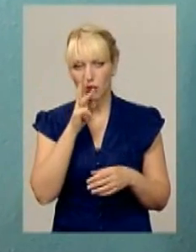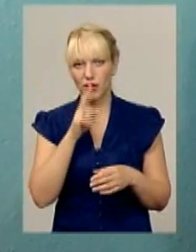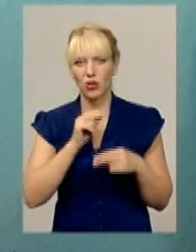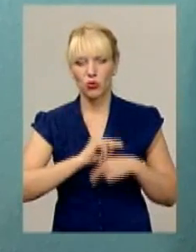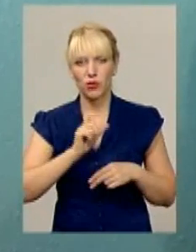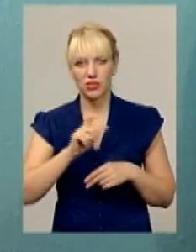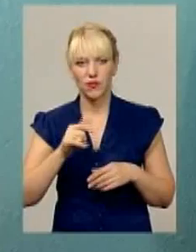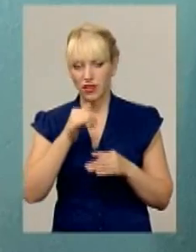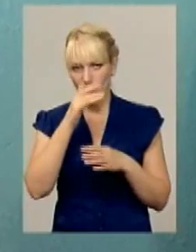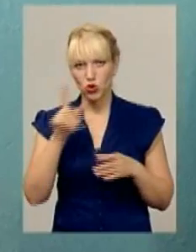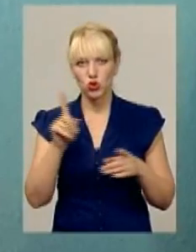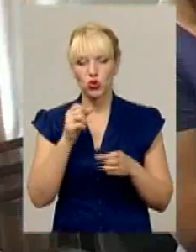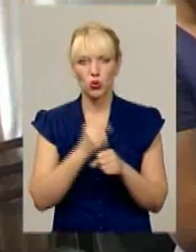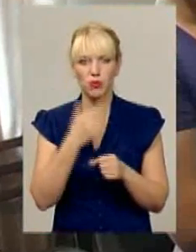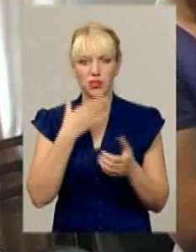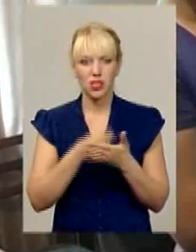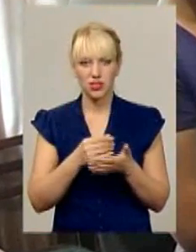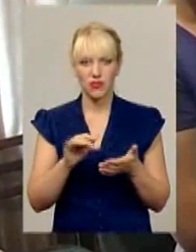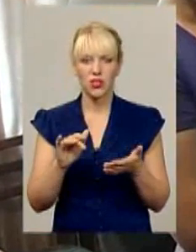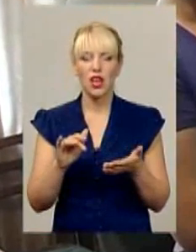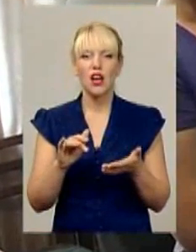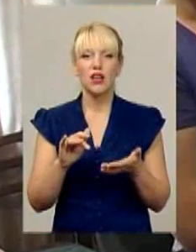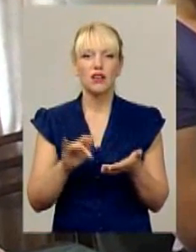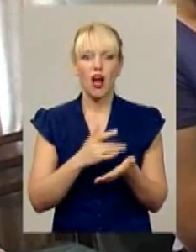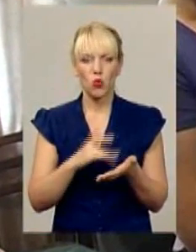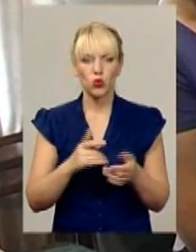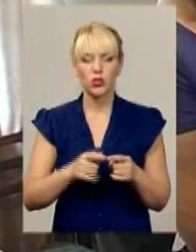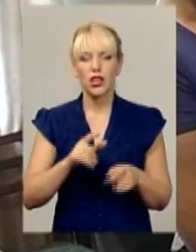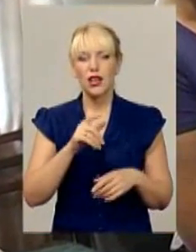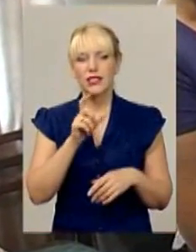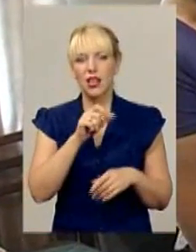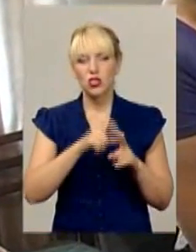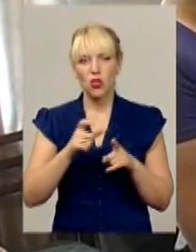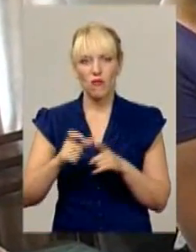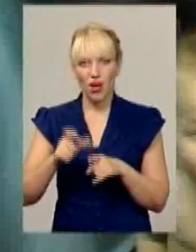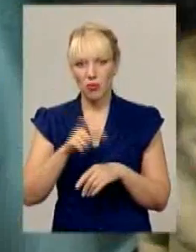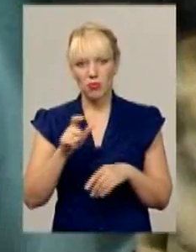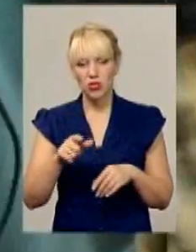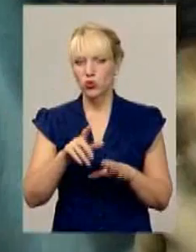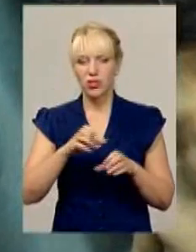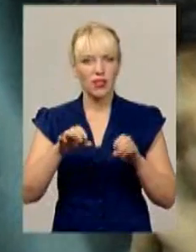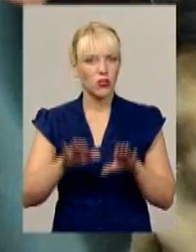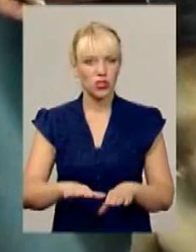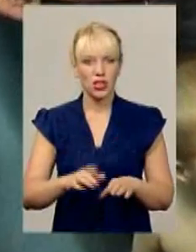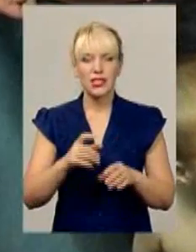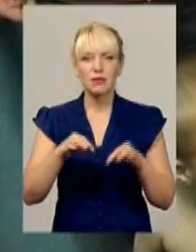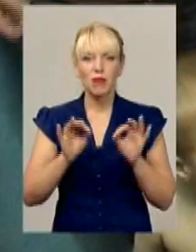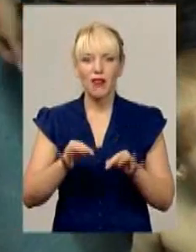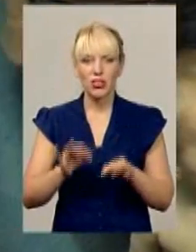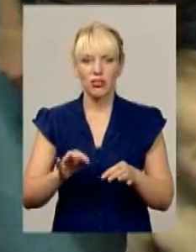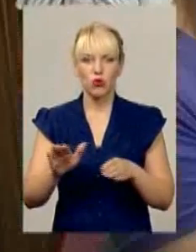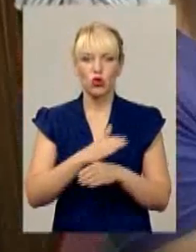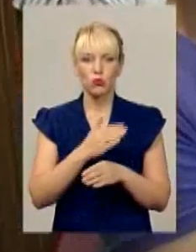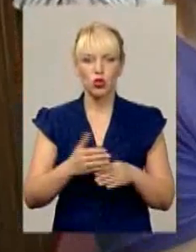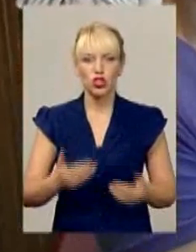можуть за свій рахунок щось робити. Крім того, за словами мешканців, у гуртожитку не розв'язане питання справедливого розподілу житлової